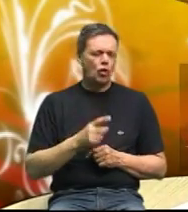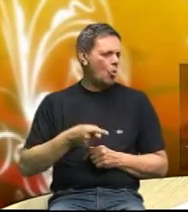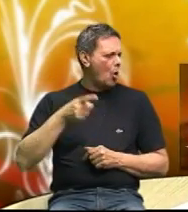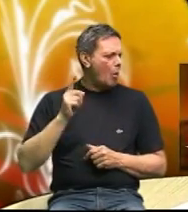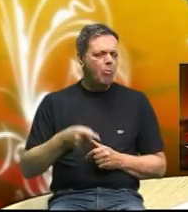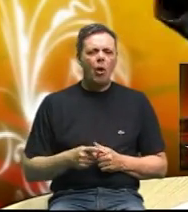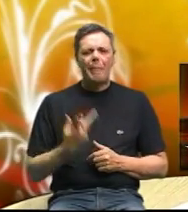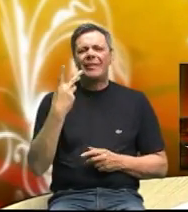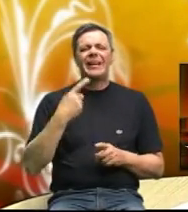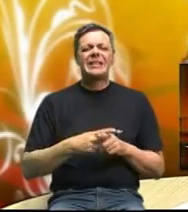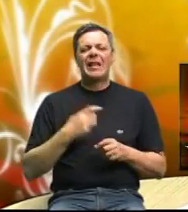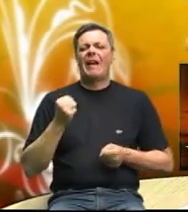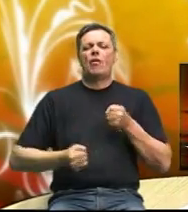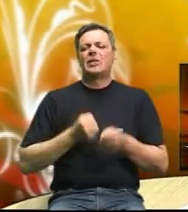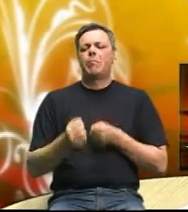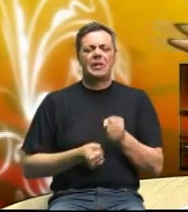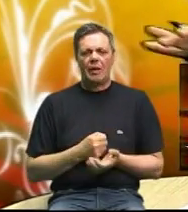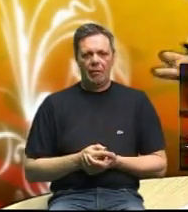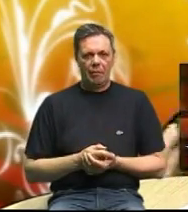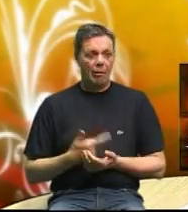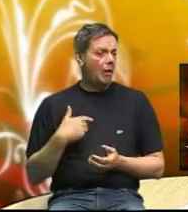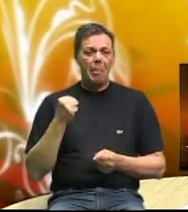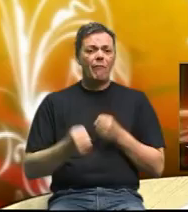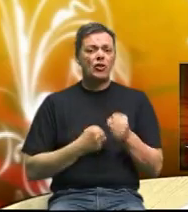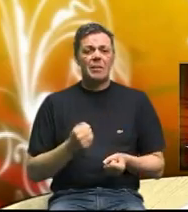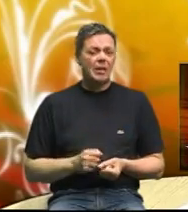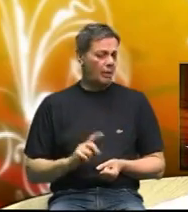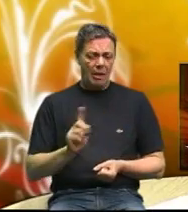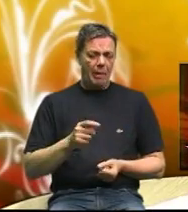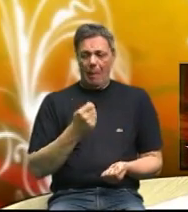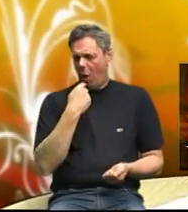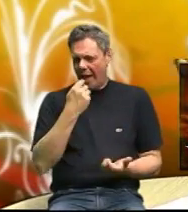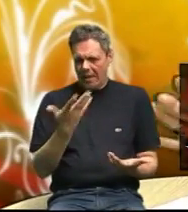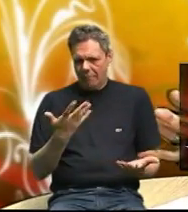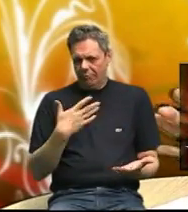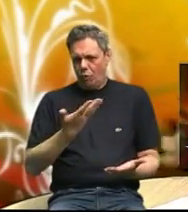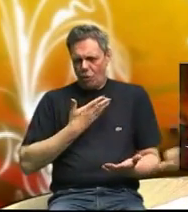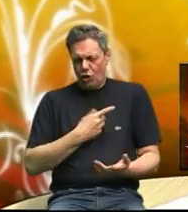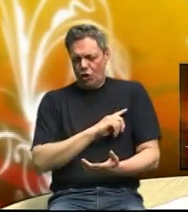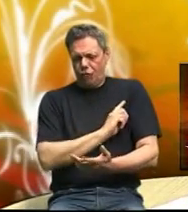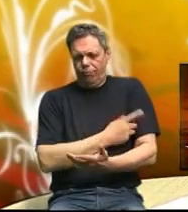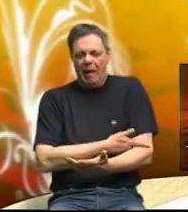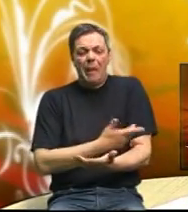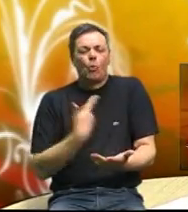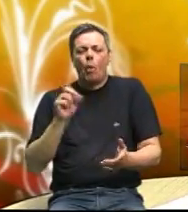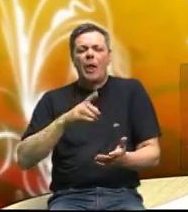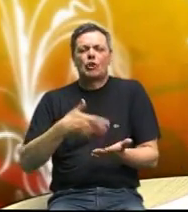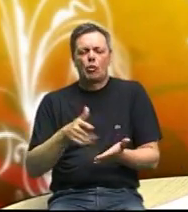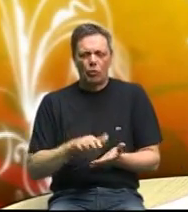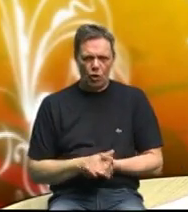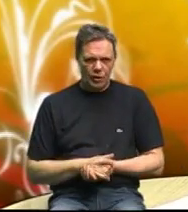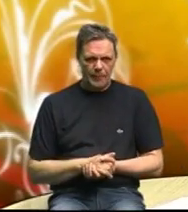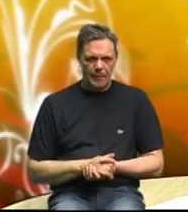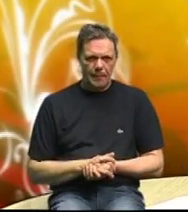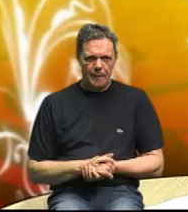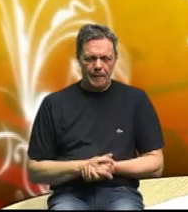3 sata voziti bicikl ne vozim bicikl nemoj ga jest tako je li tako da e sad vratimo se na ovo